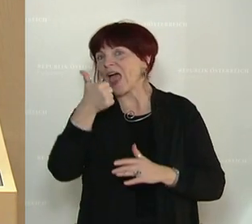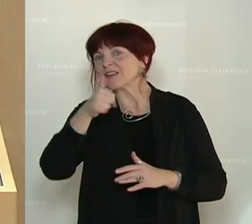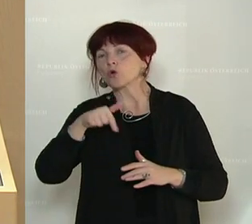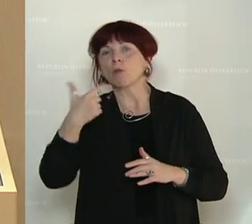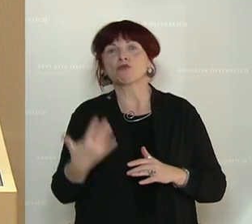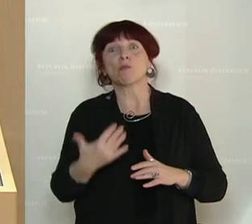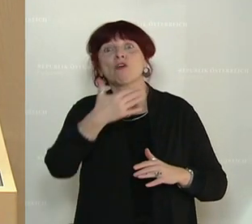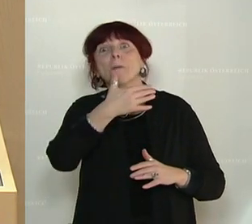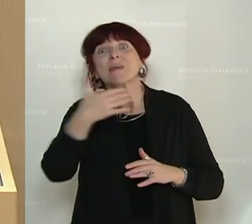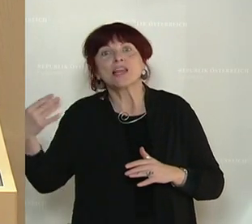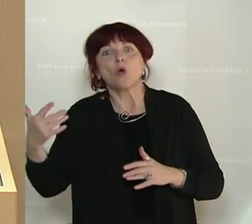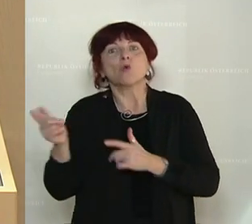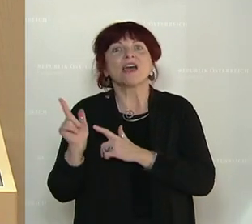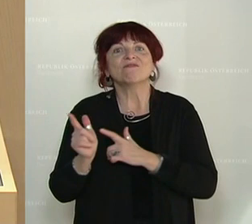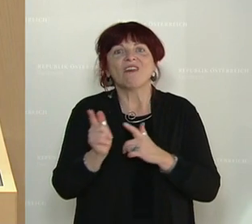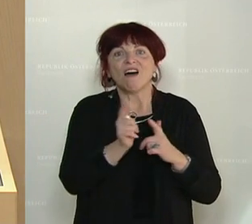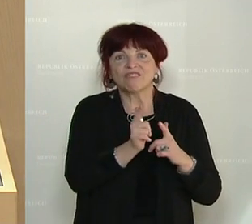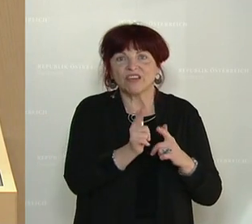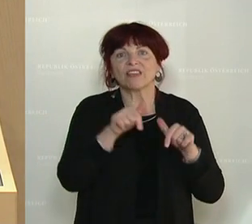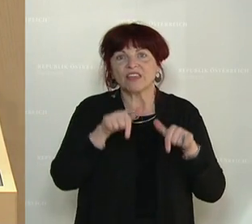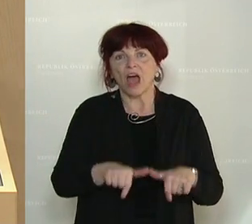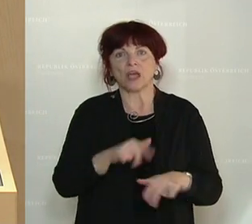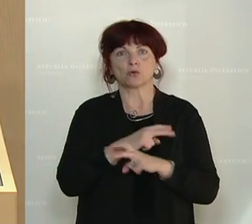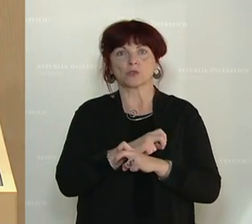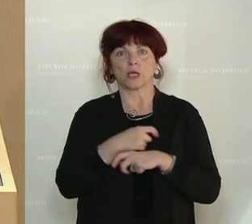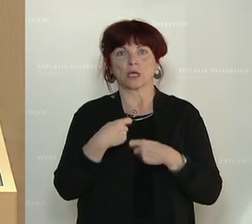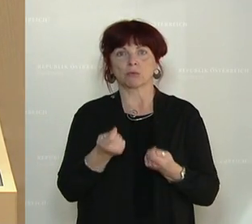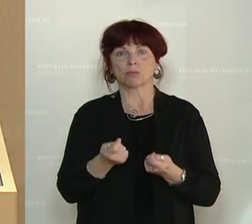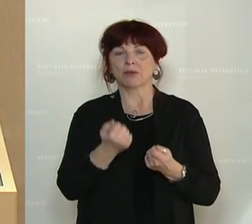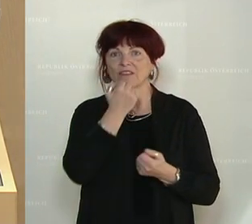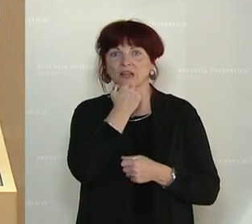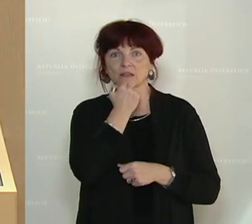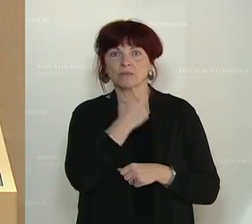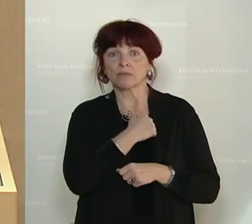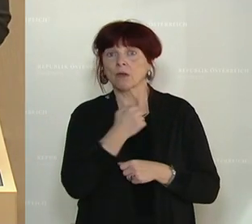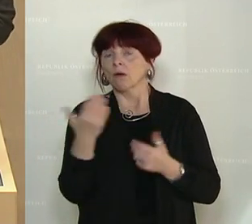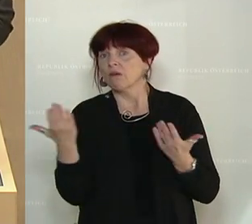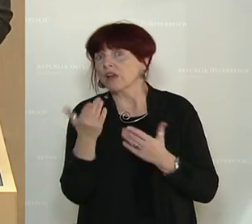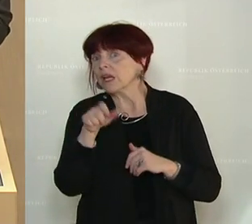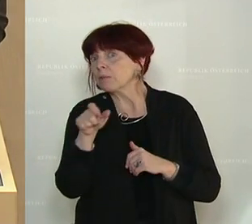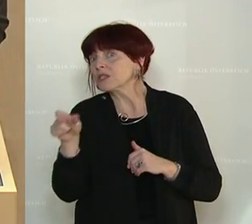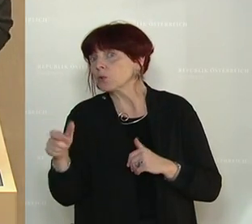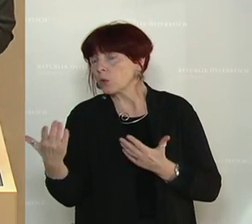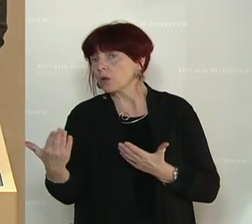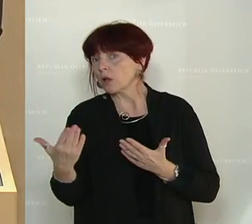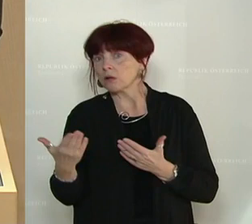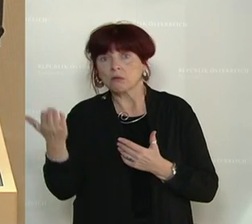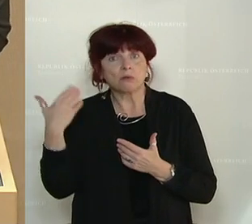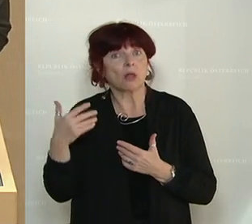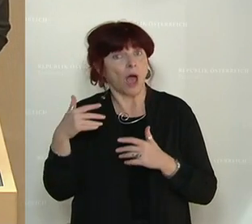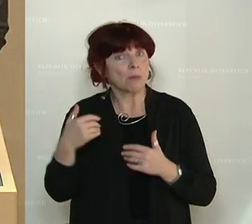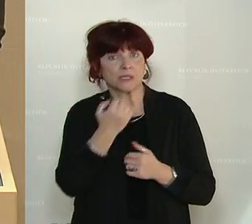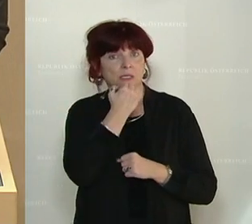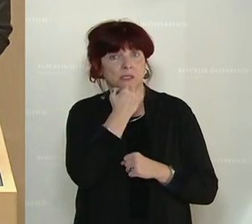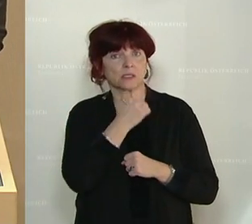großer Relevanz zu wissen, in welche Hände geraten diese Waffen. Seit kurzem wissen wir, dass auch der Attentäter, dass gegen den Attentäter von